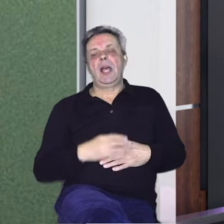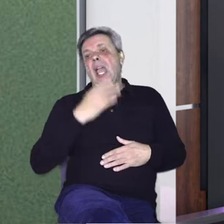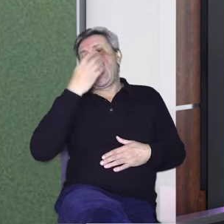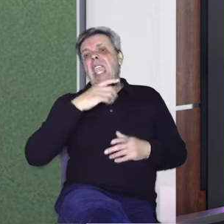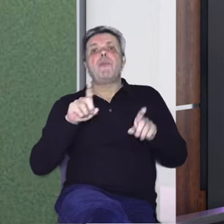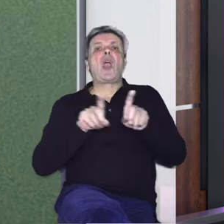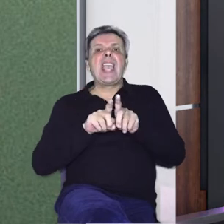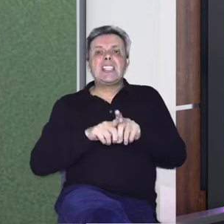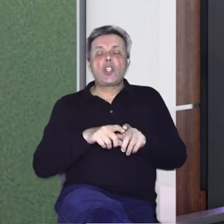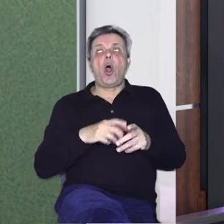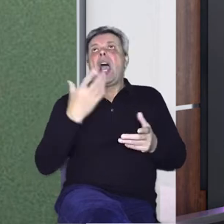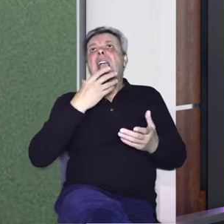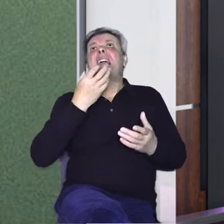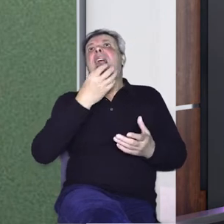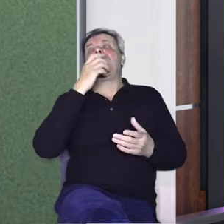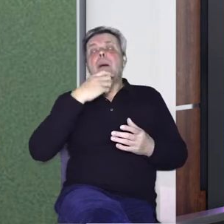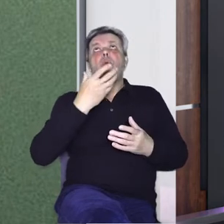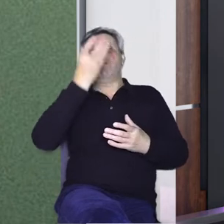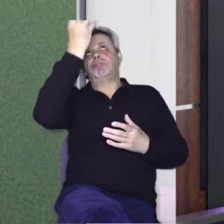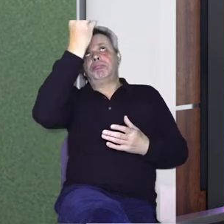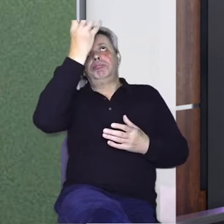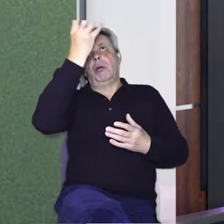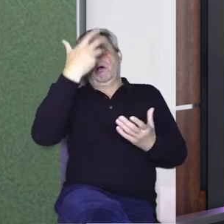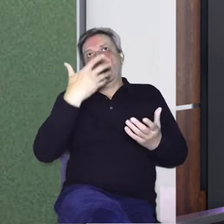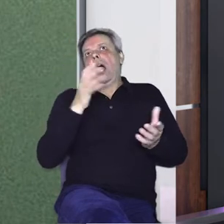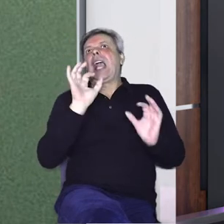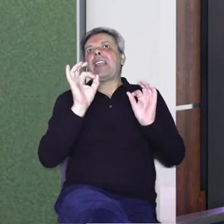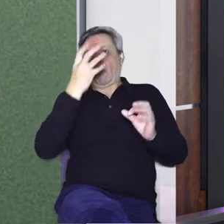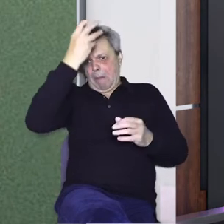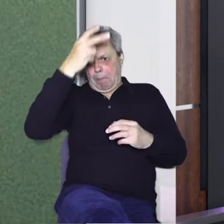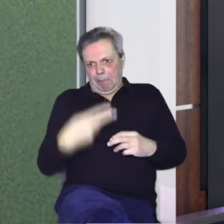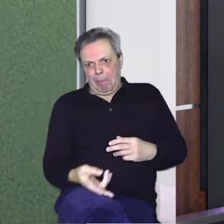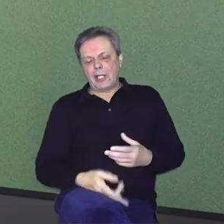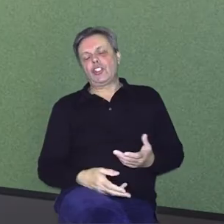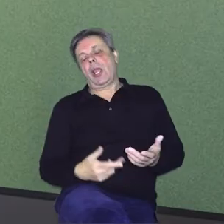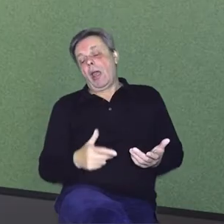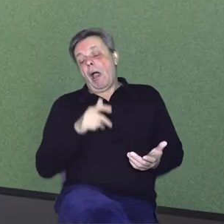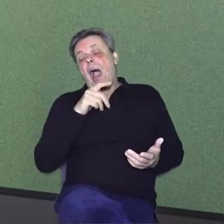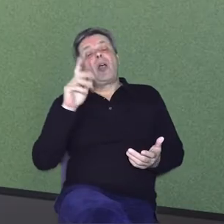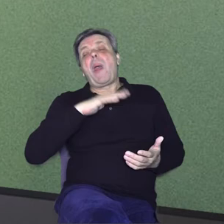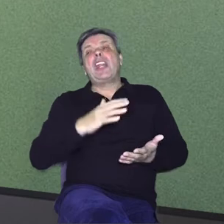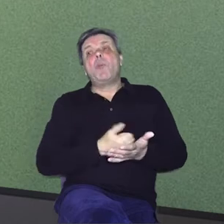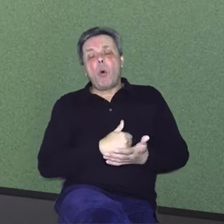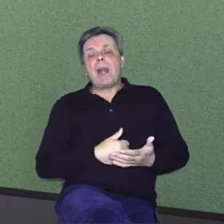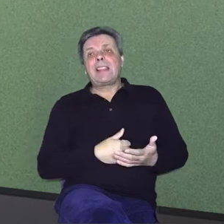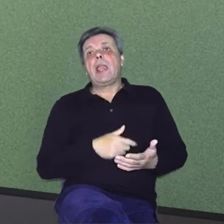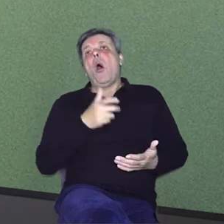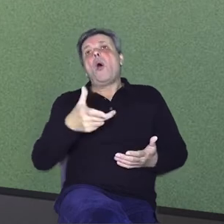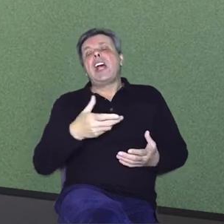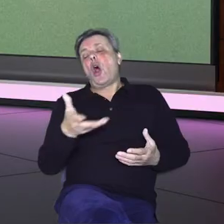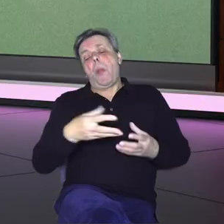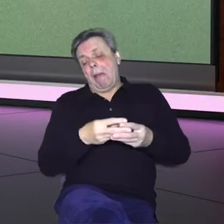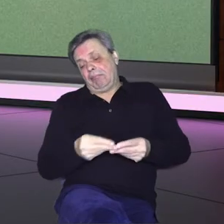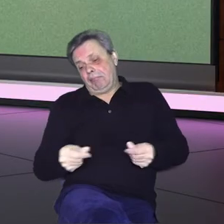Jabuka također, kad dozir, ona će past, kruška također, onda ili će ubrati ili će istroliti. A te su i spasitelje?